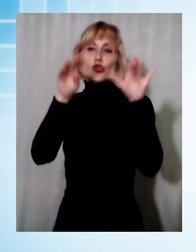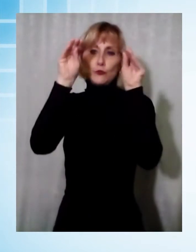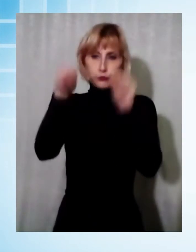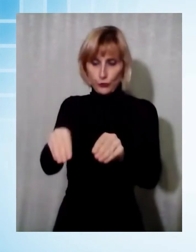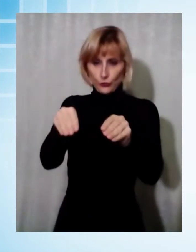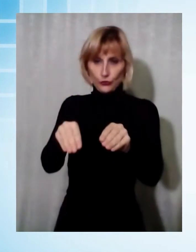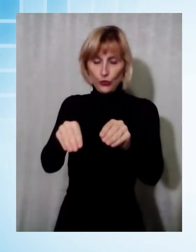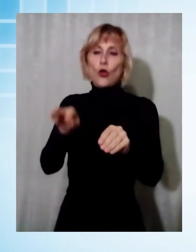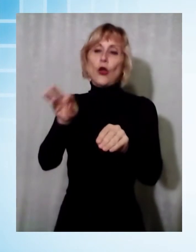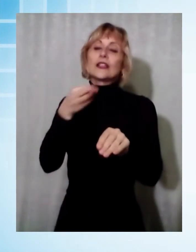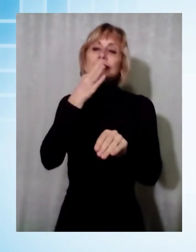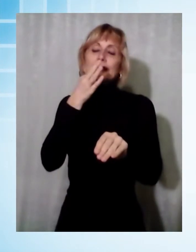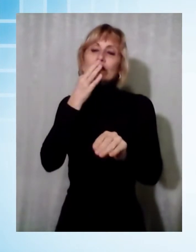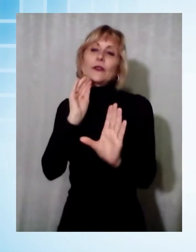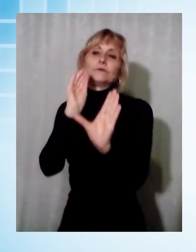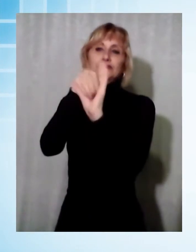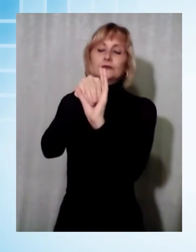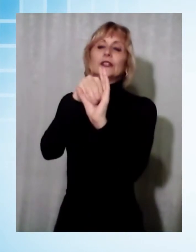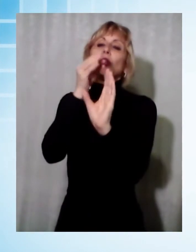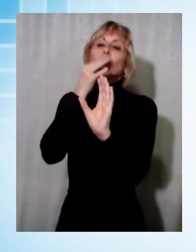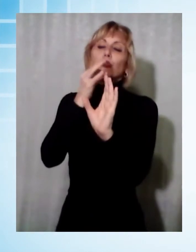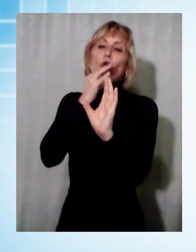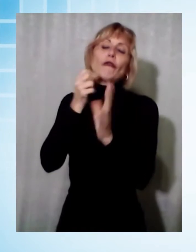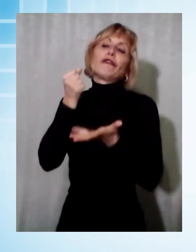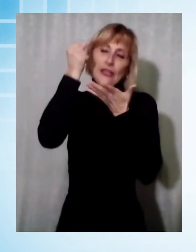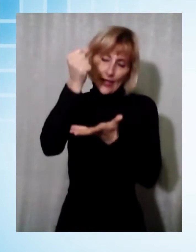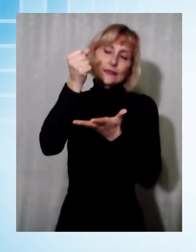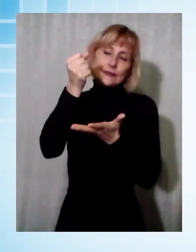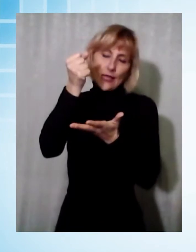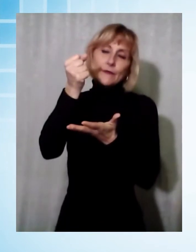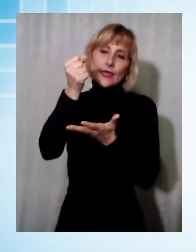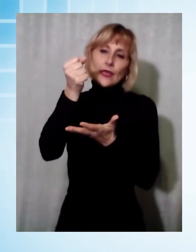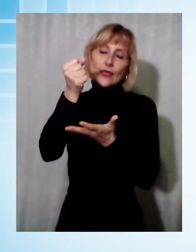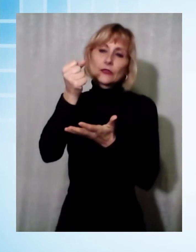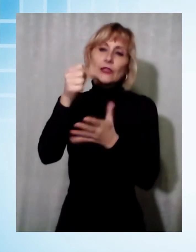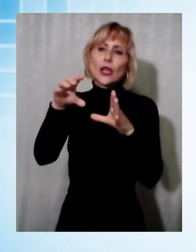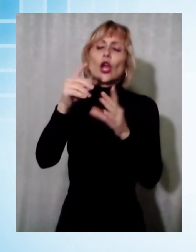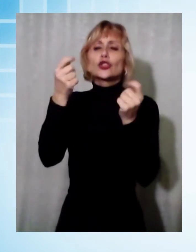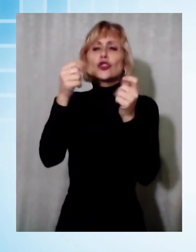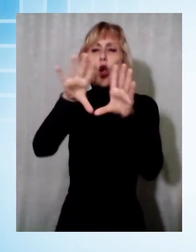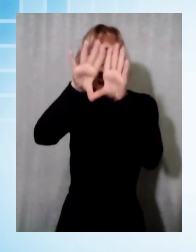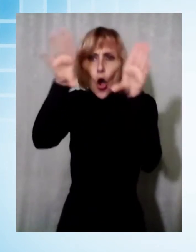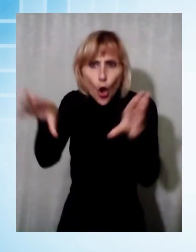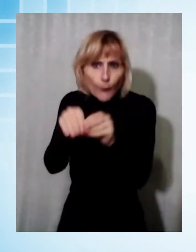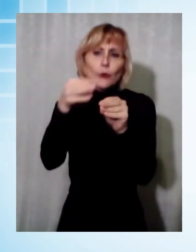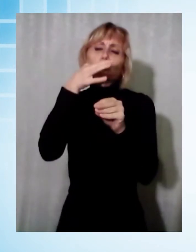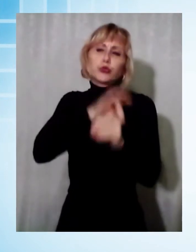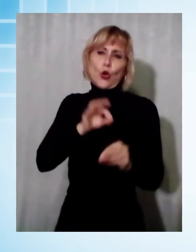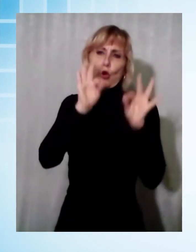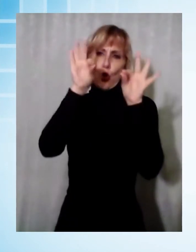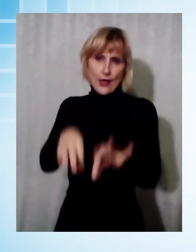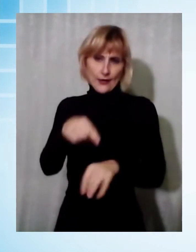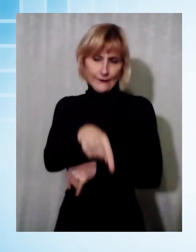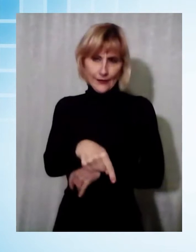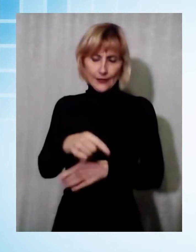Pascio di rientrare nella mandata di finanziamenti e di ottenere tutto l'importo richiesto. Sarà una scuola all'avanguardia,